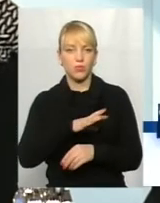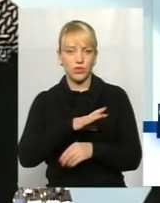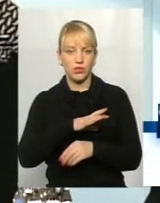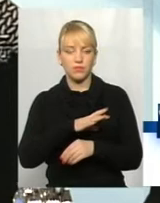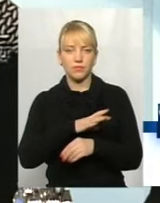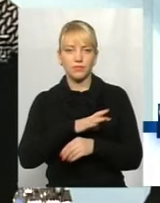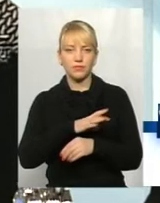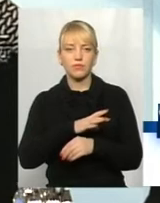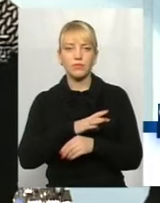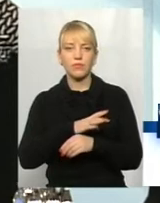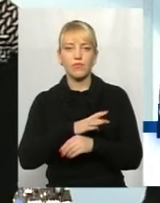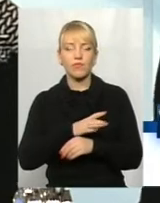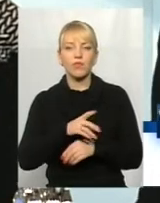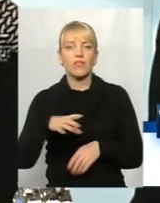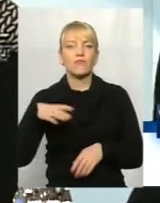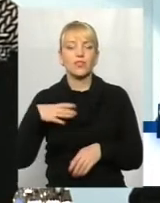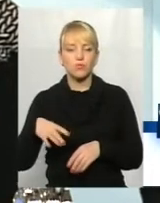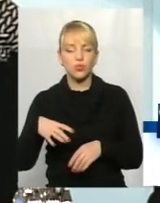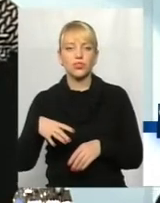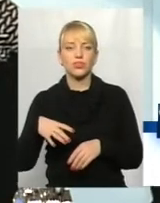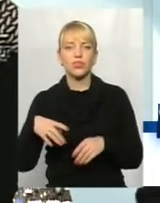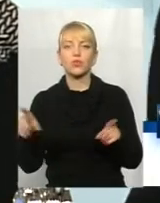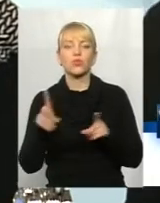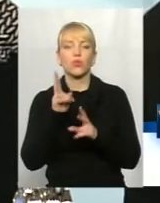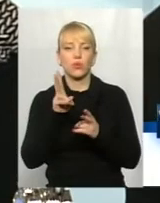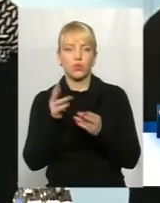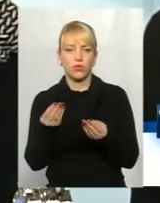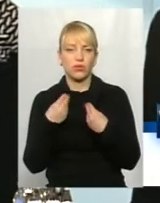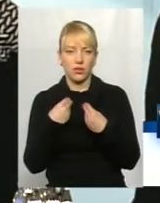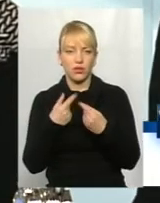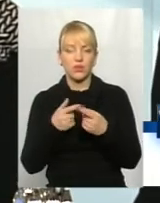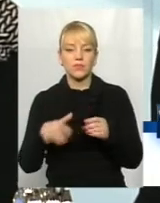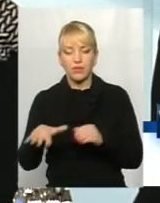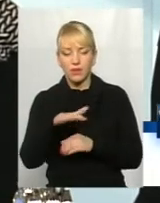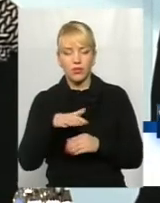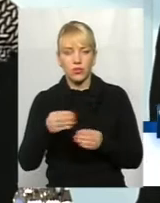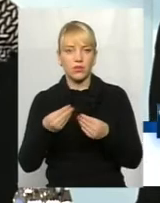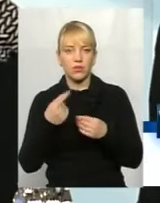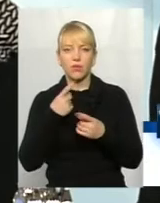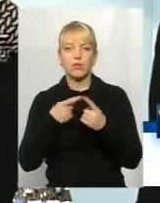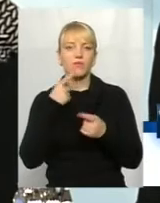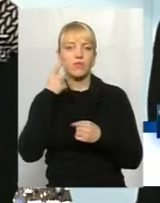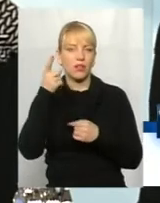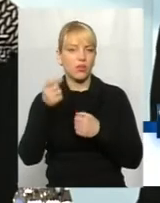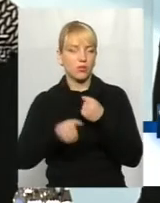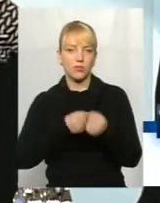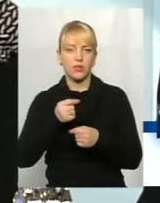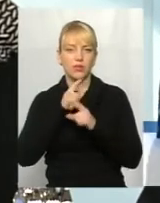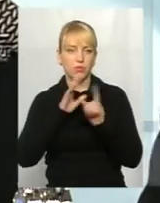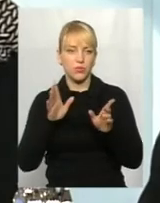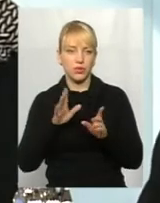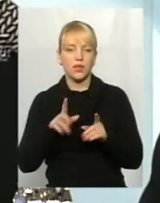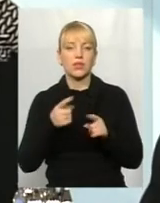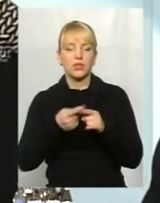змушені вибирати територіально, тому що вибирати десь далеко і добиратись кудись далеко, це